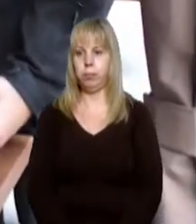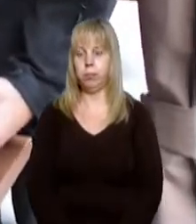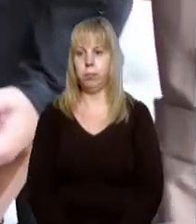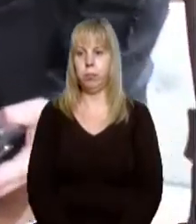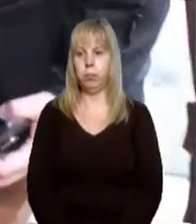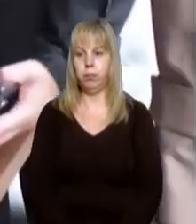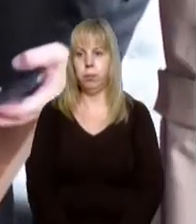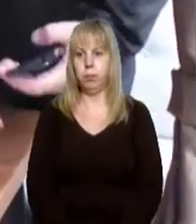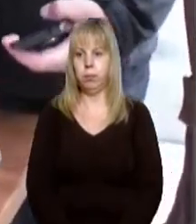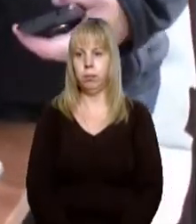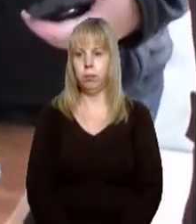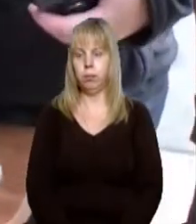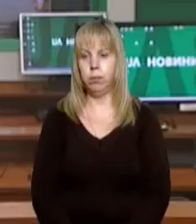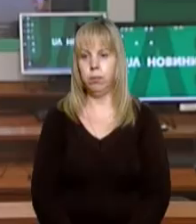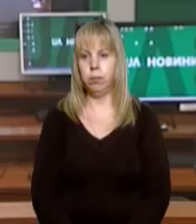новини на Суспільному.